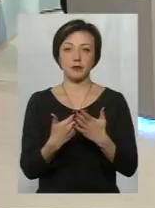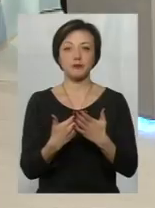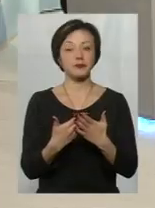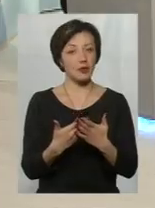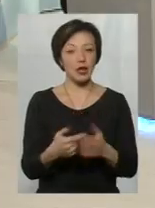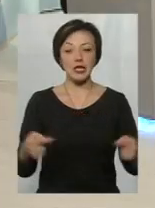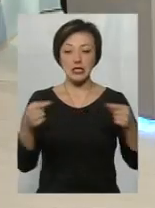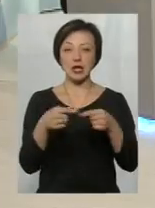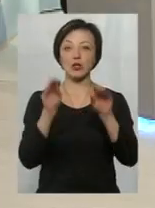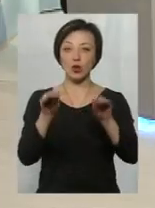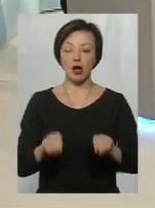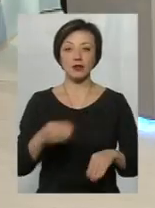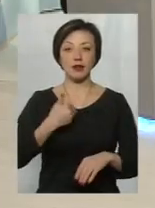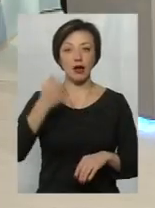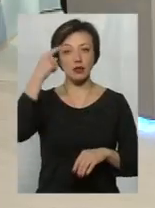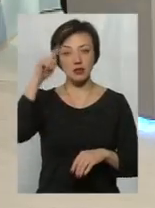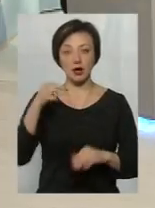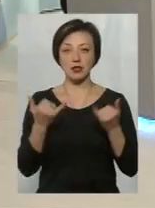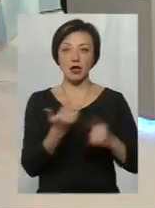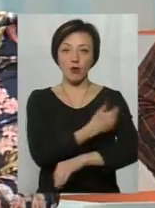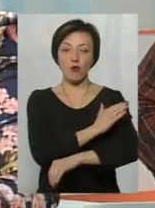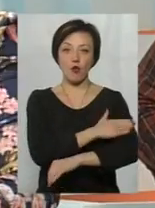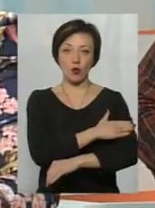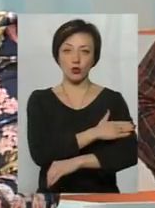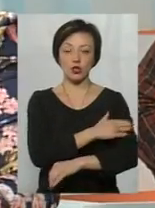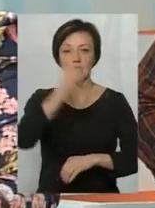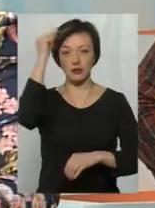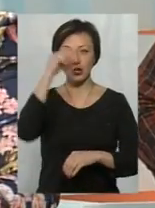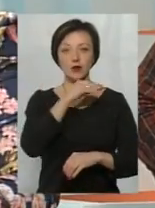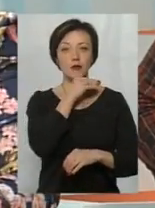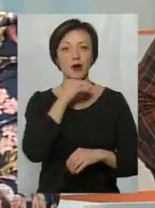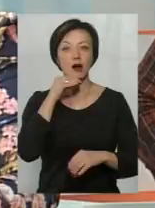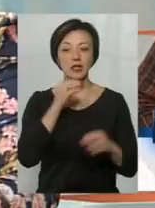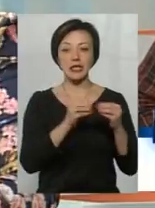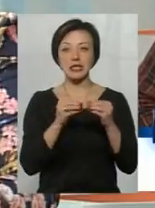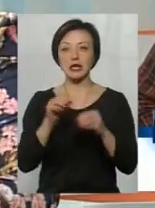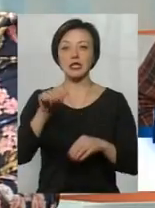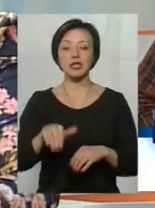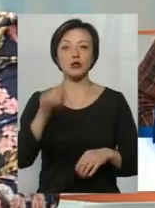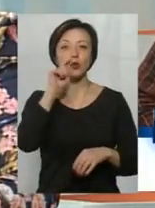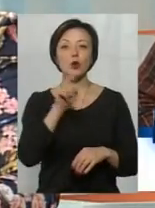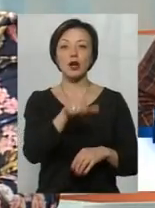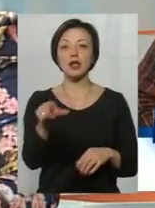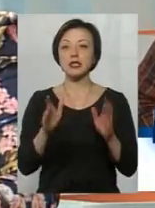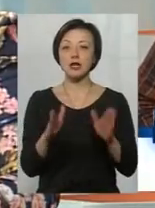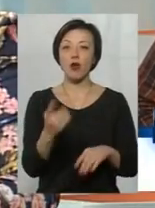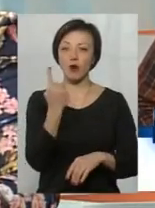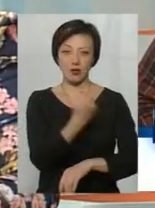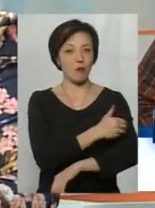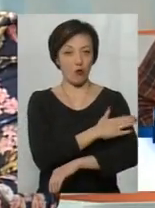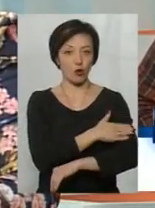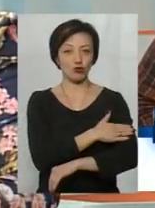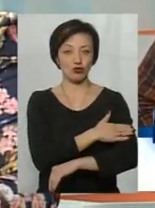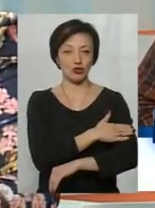Згідно тих даних, що я знаю, зараз в Польщі навчаються багато десятків тисяч українців, але тільки в одній, Польщі.